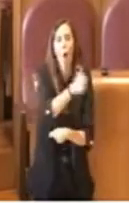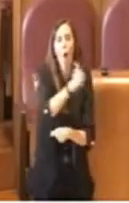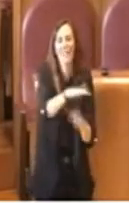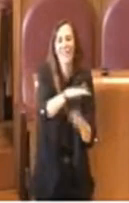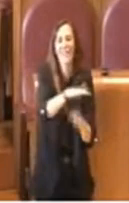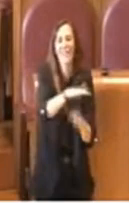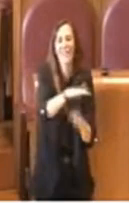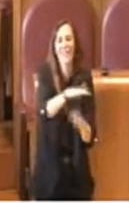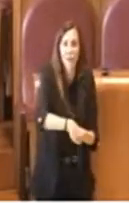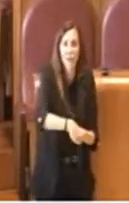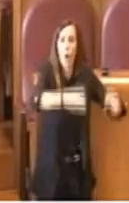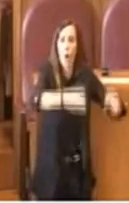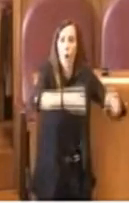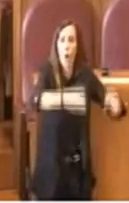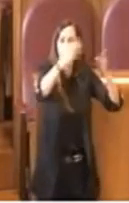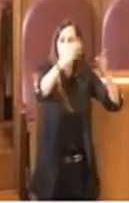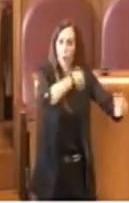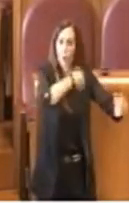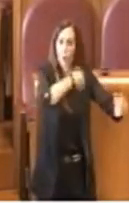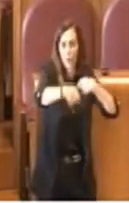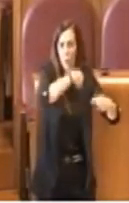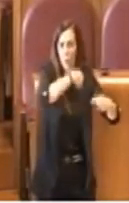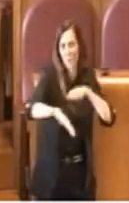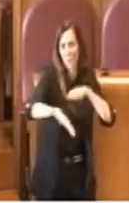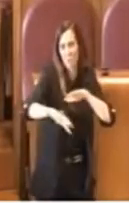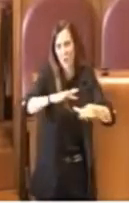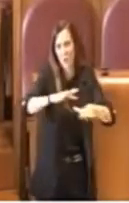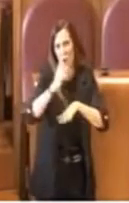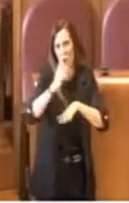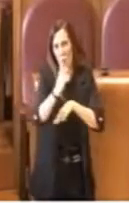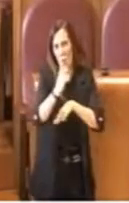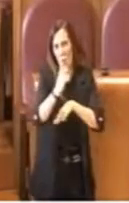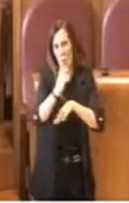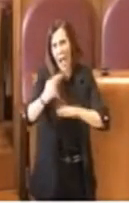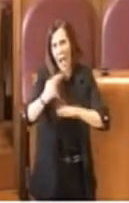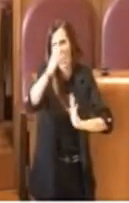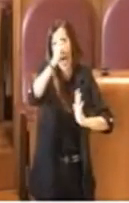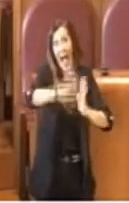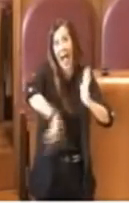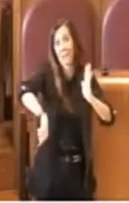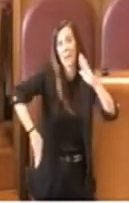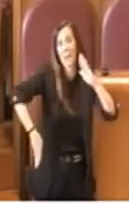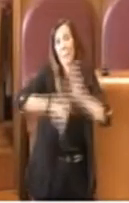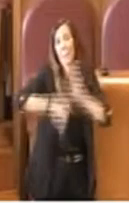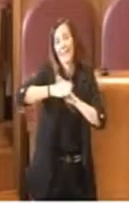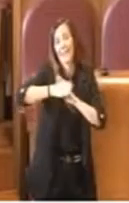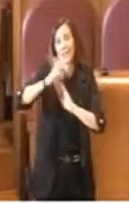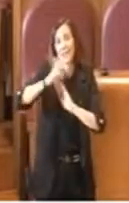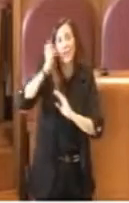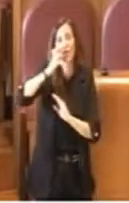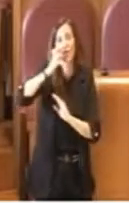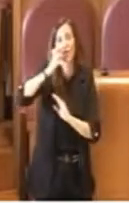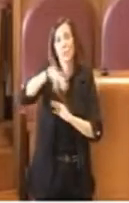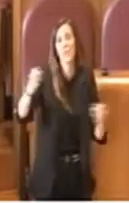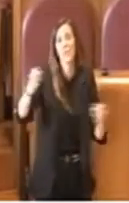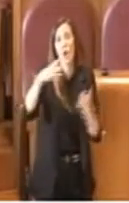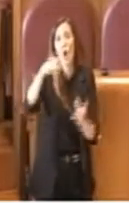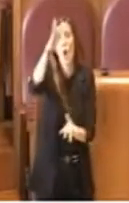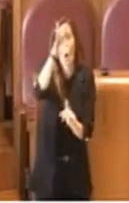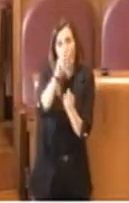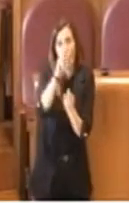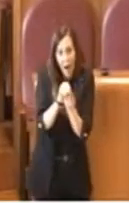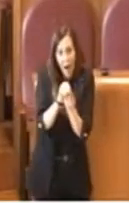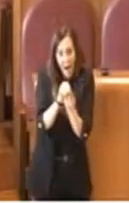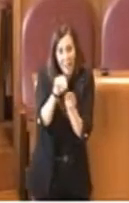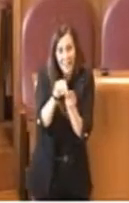condominiale il conguaglio sarebbe pari più o circa ad un Euro al mese a partire da gennaio 2019. Il conguaglio viene attuato